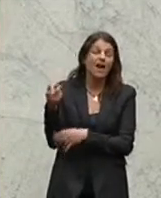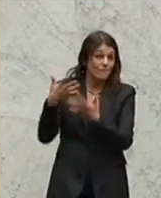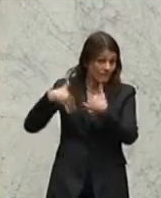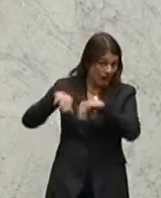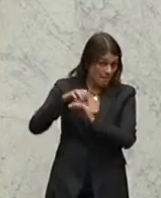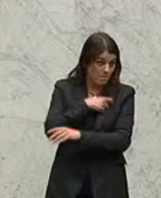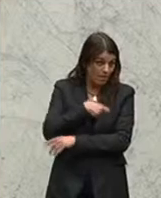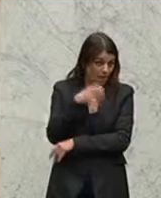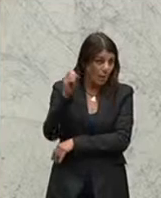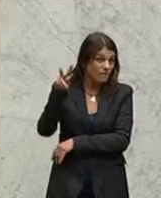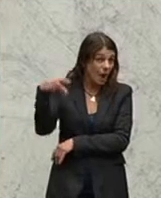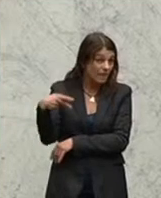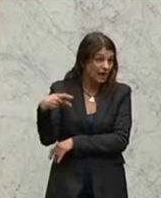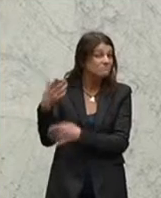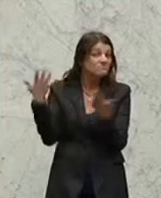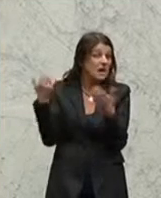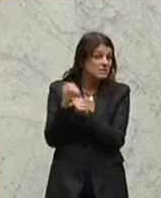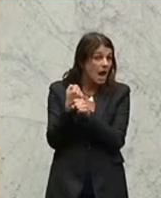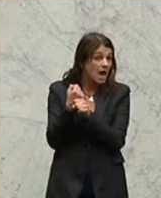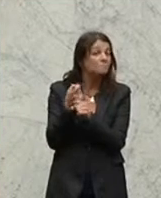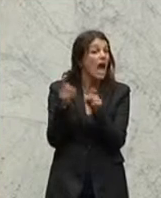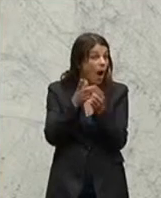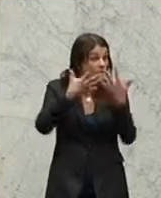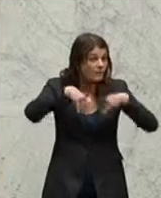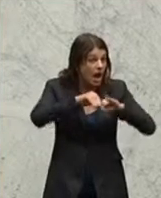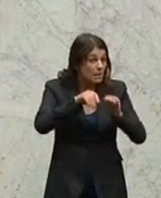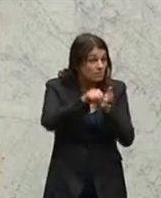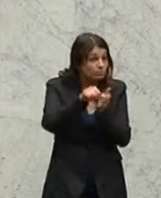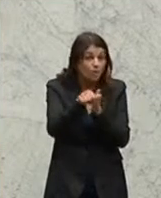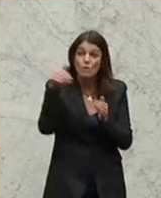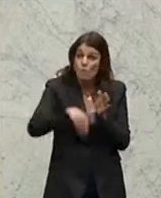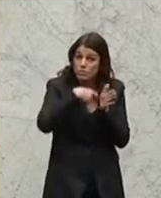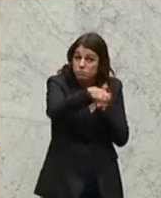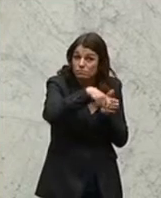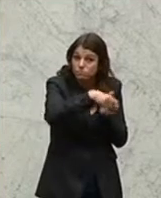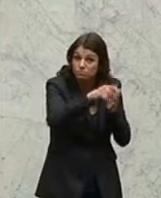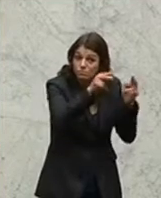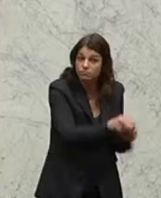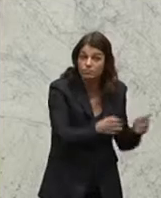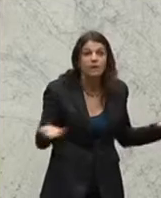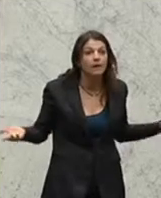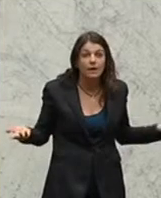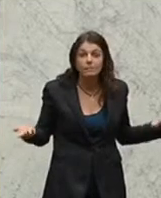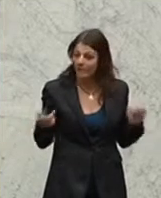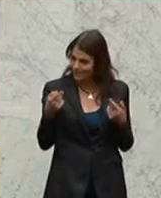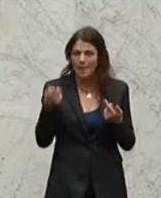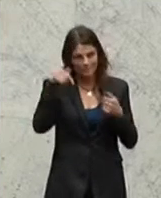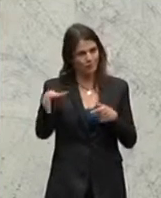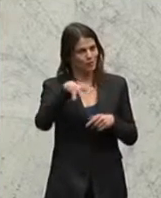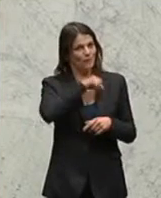-Partei, da wieder mal Familienleistungen kürzen wird müssen, um in irgendeiner Form das